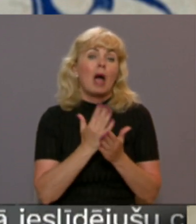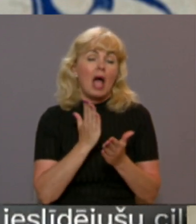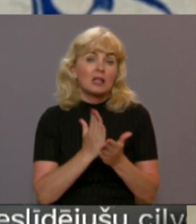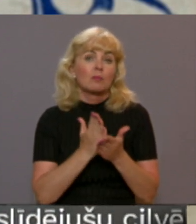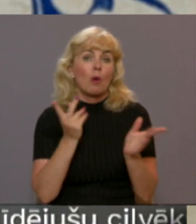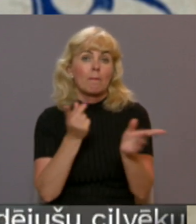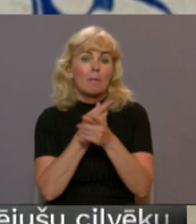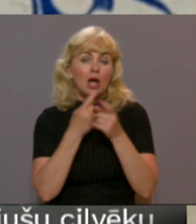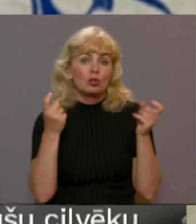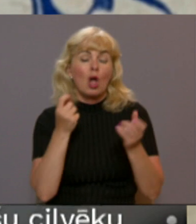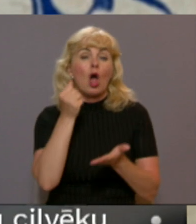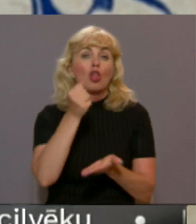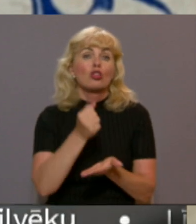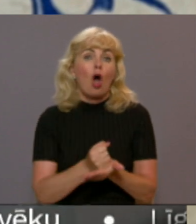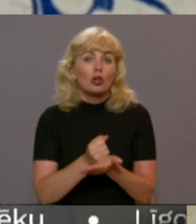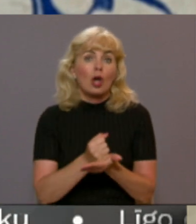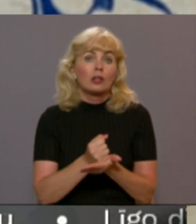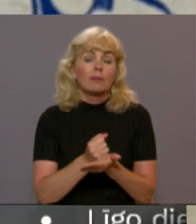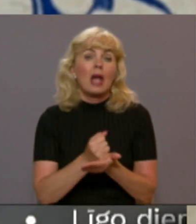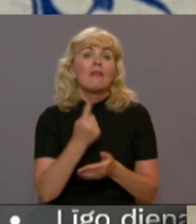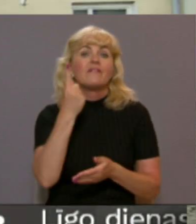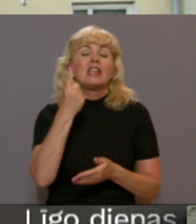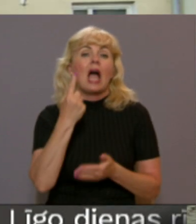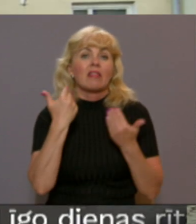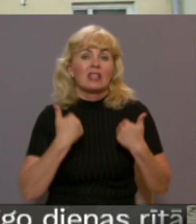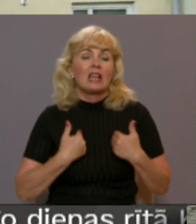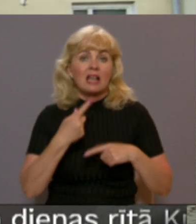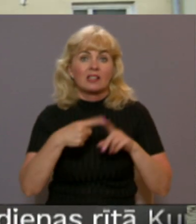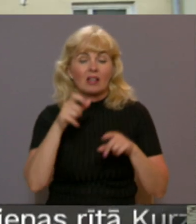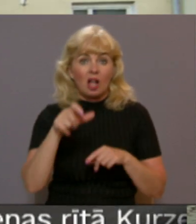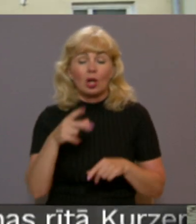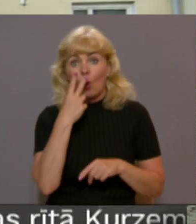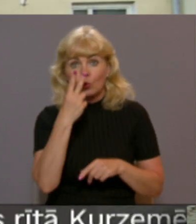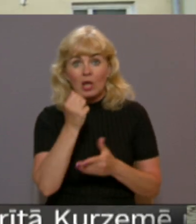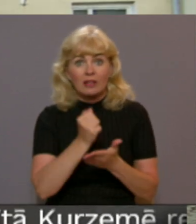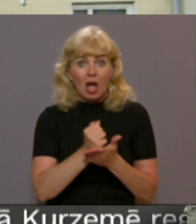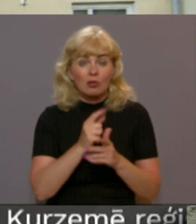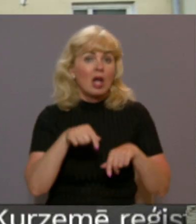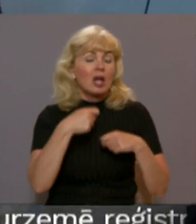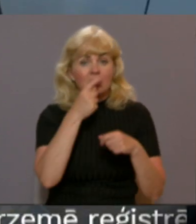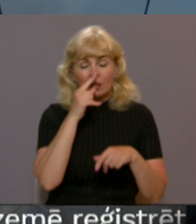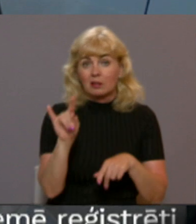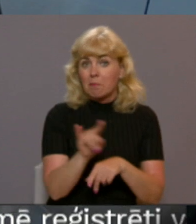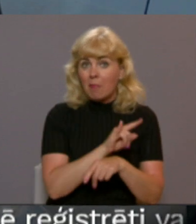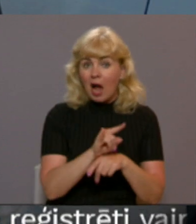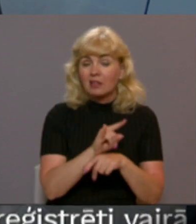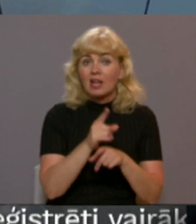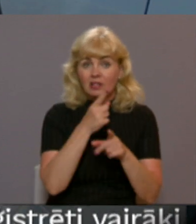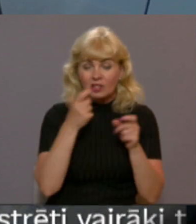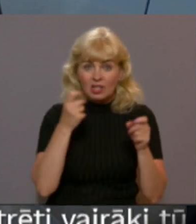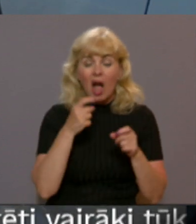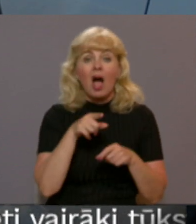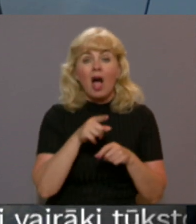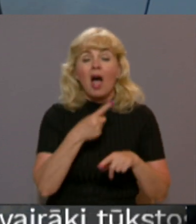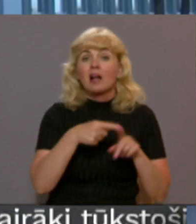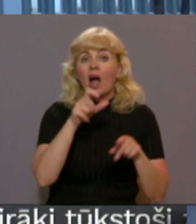notāram, kad jis ir vīnēgais radinieks. Uzskatot, ka notāram sniegtas nepatiesas ziņas, radinieki vērsās valsts